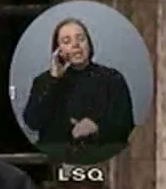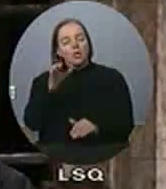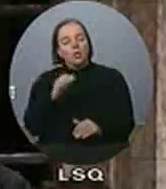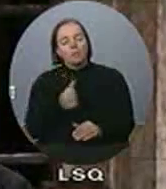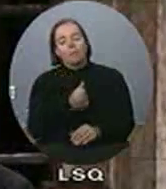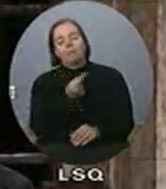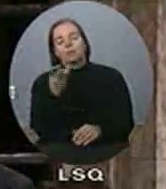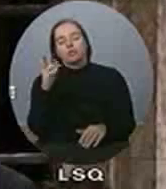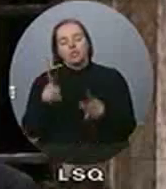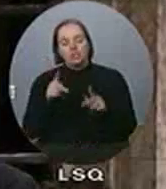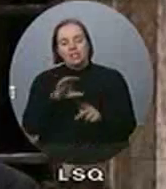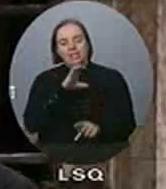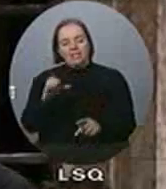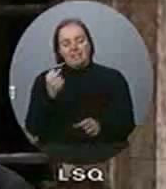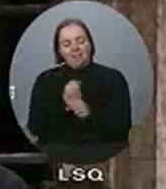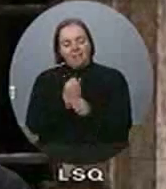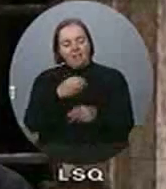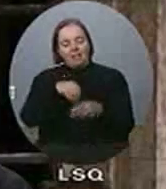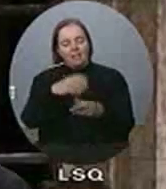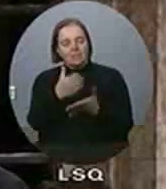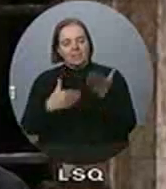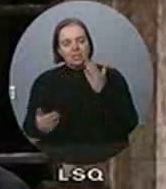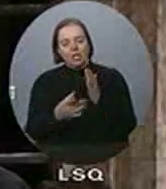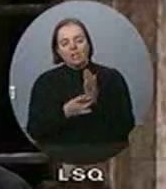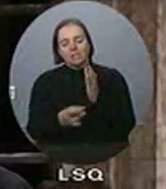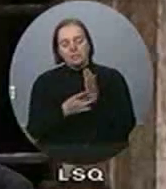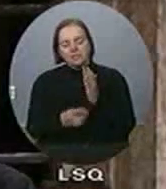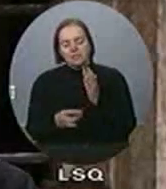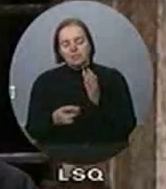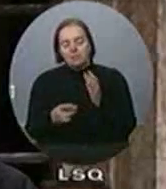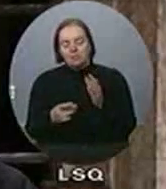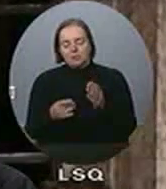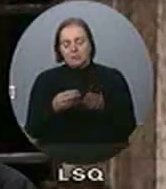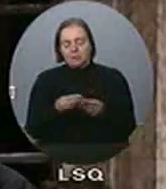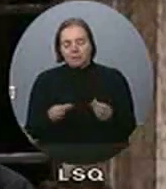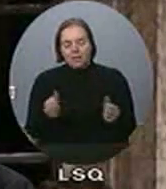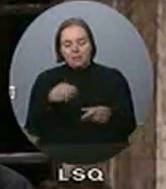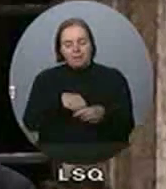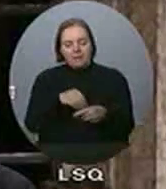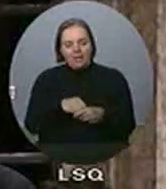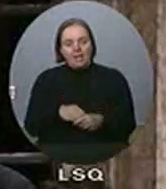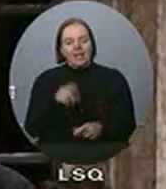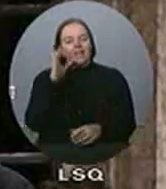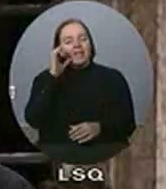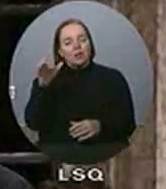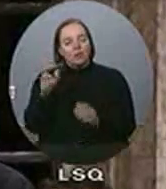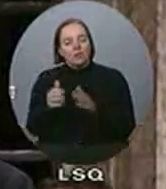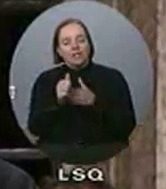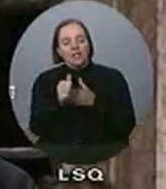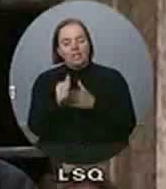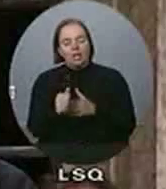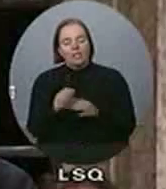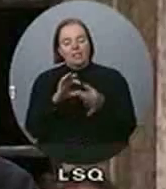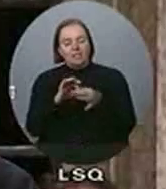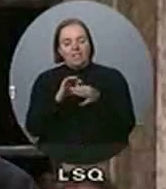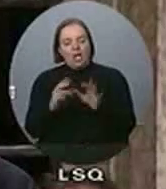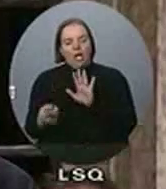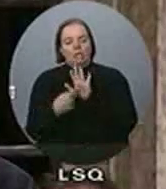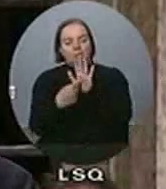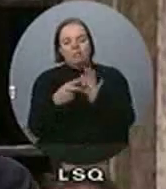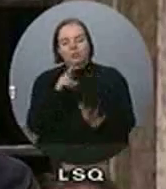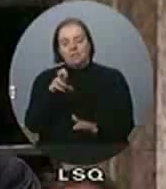travaillent dans le secteur des sables pétrolifères. Peut-être qu'ils écouteront les leaders syndicaux. Donc, Sophie Smalley, qui représente 250 000